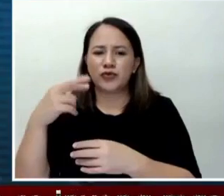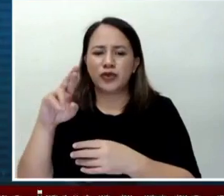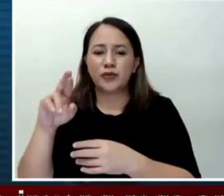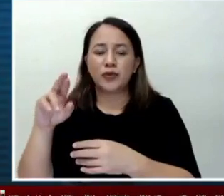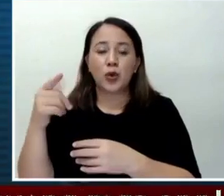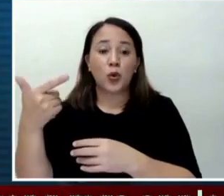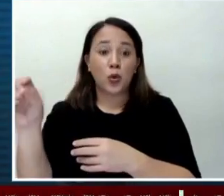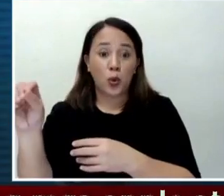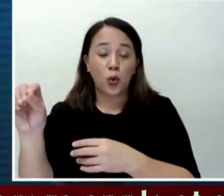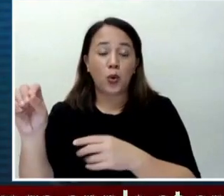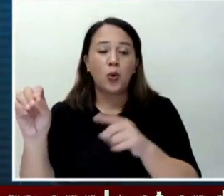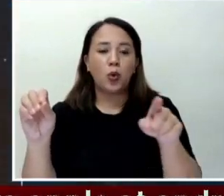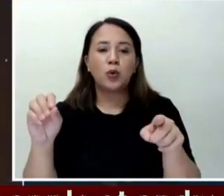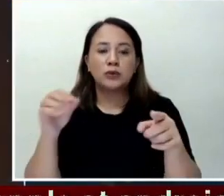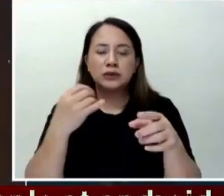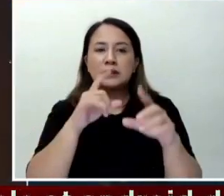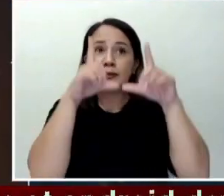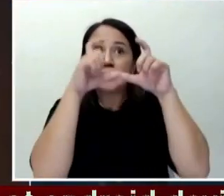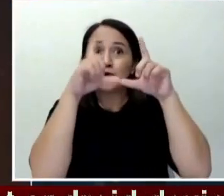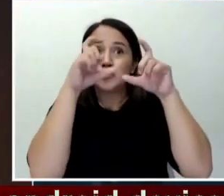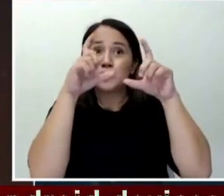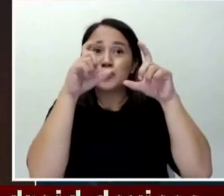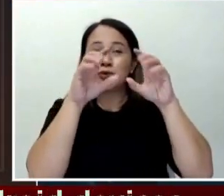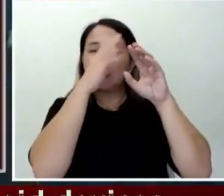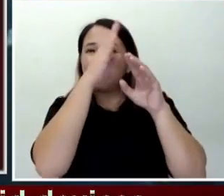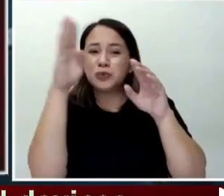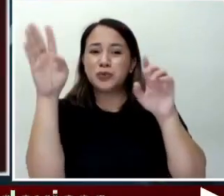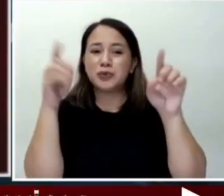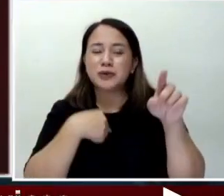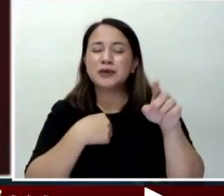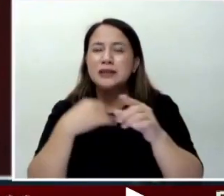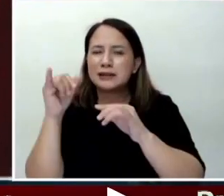na astrophotographer at amateur astronomer.